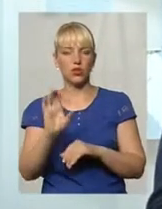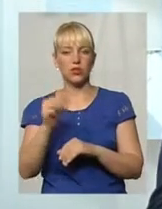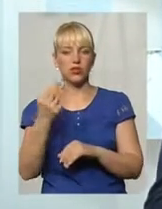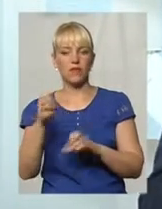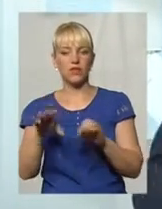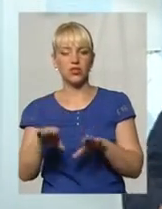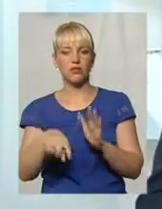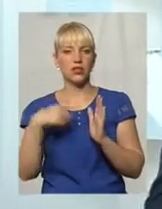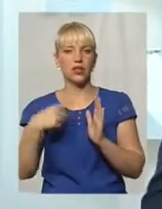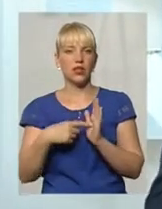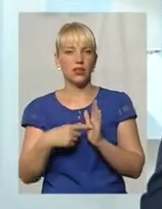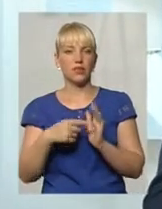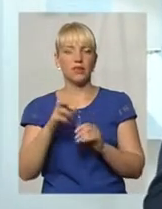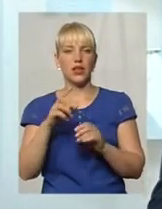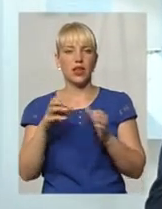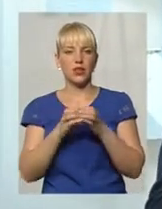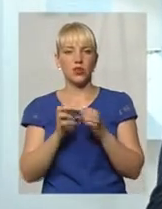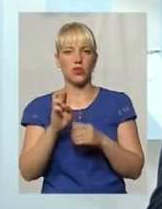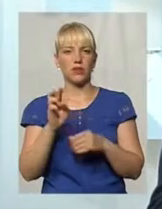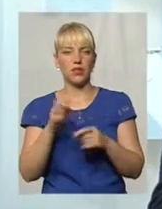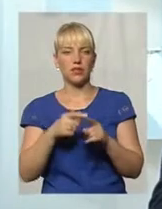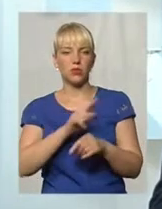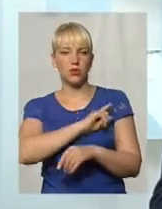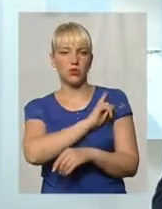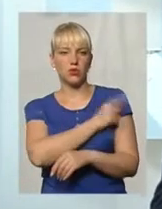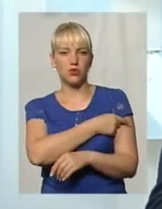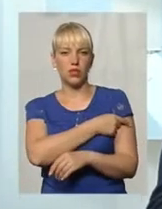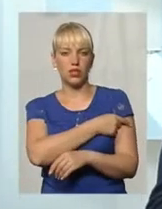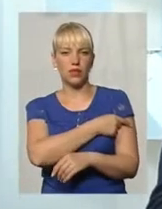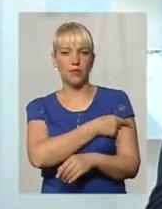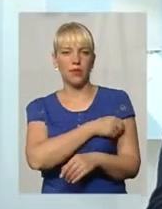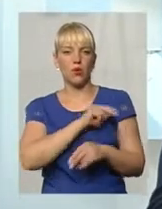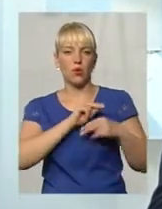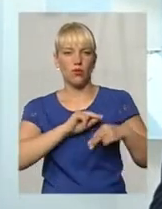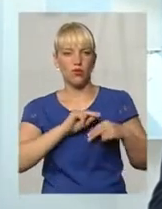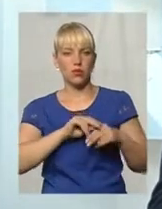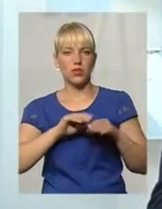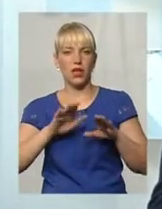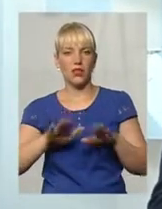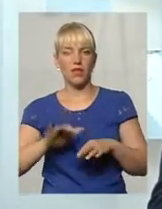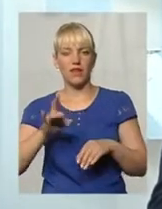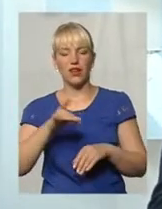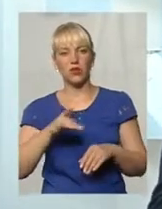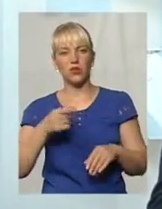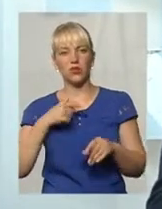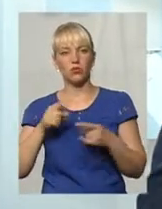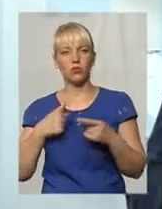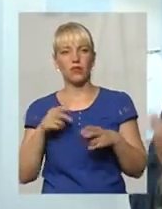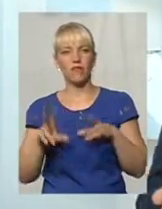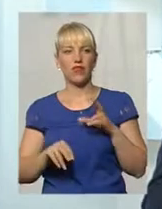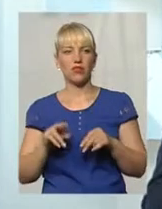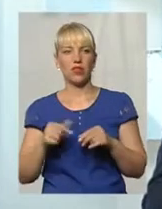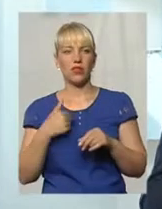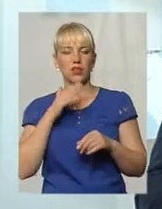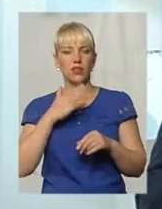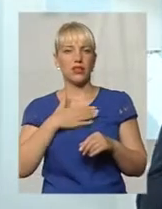входили безпосередньо. Тож, категорія Б досить потужна посада в регіоні. Тому вважаю, крім того,